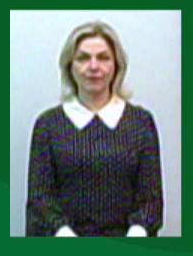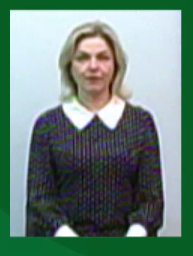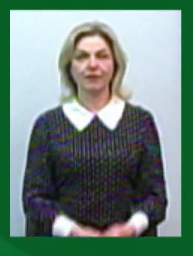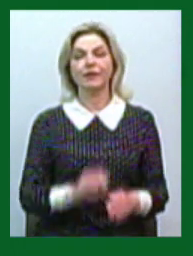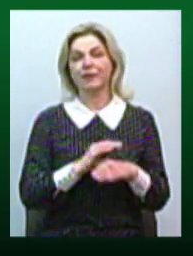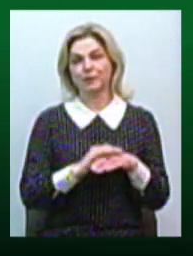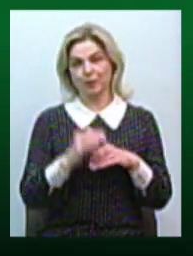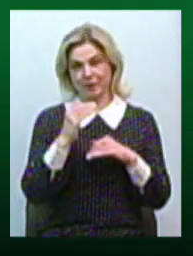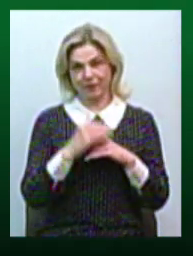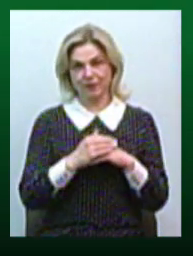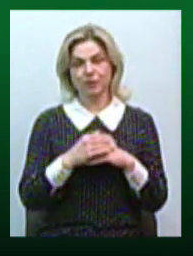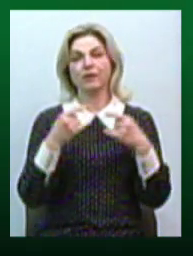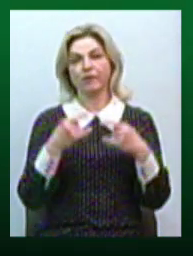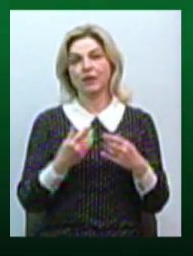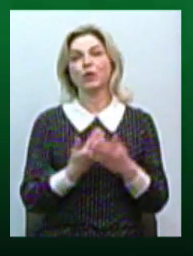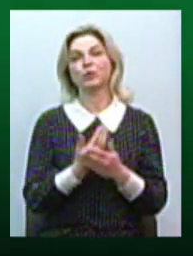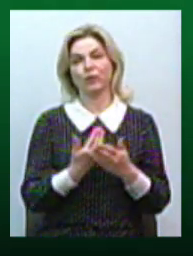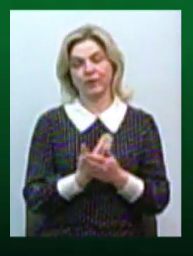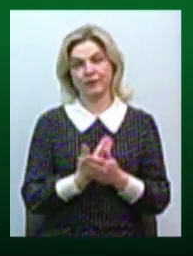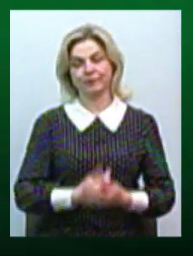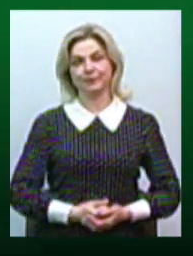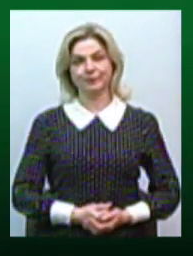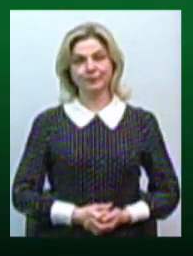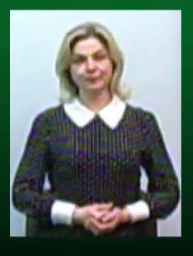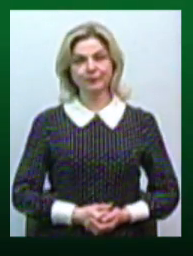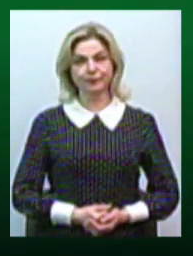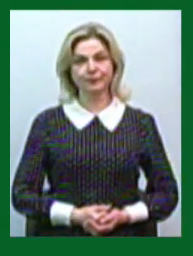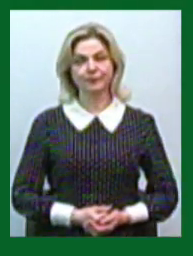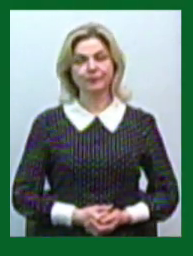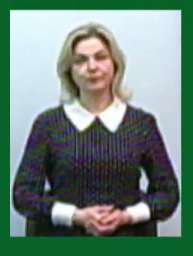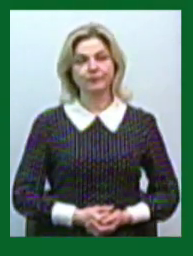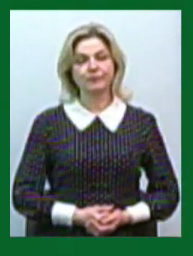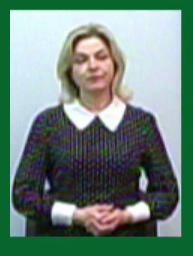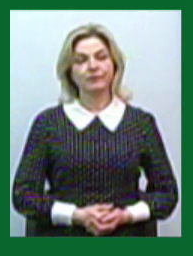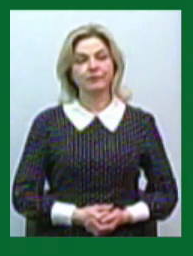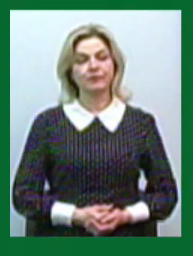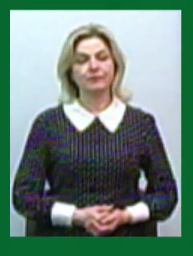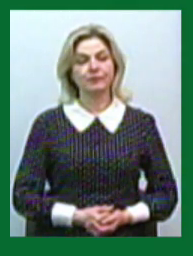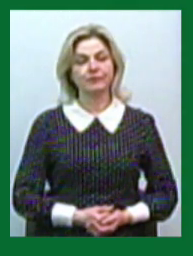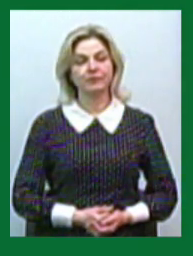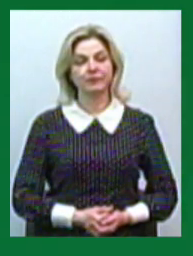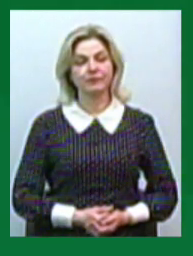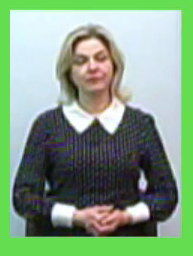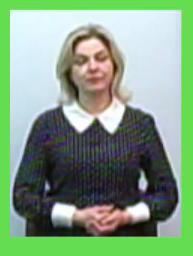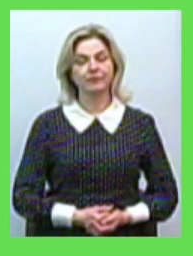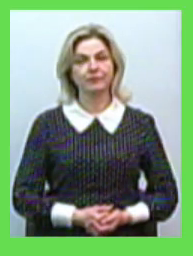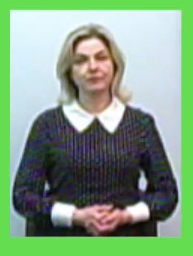Добрий вечір, в ефірі новини на ЮАМ Миколаїв. В студії працює Вікторія Андрушків. Далі у випуску про таке.